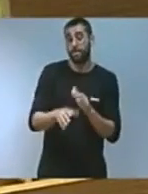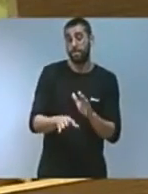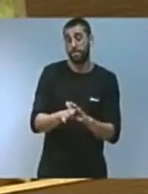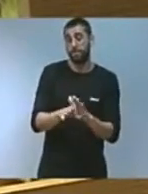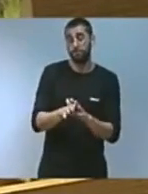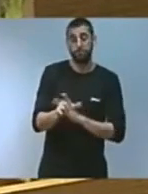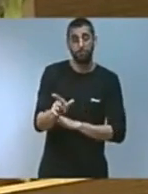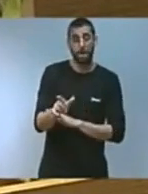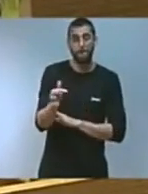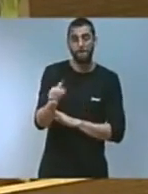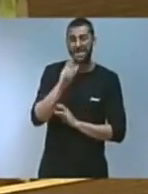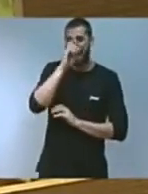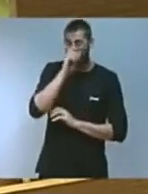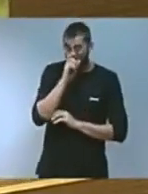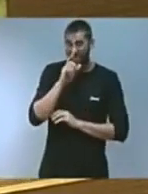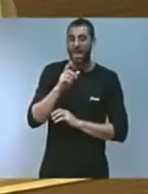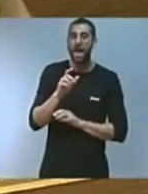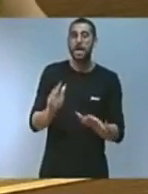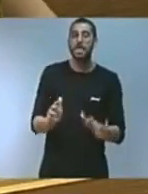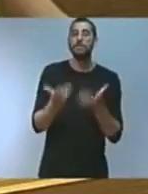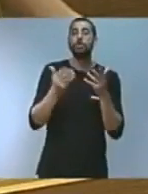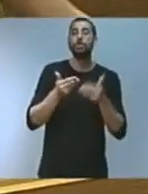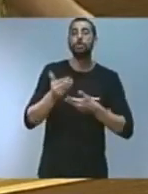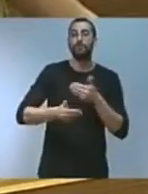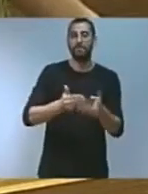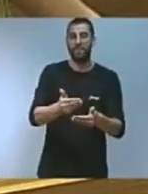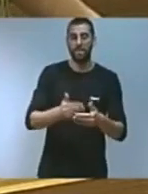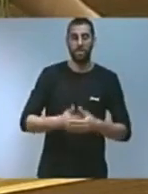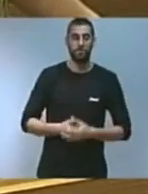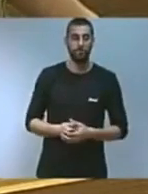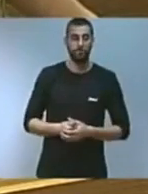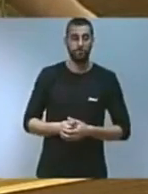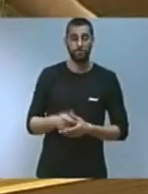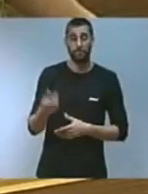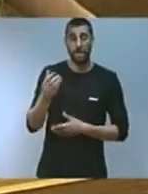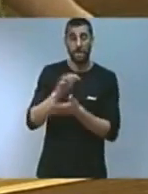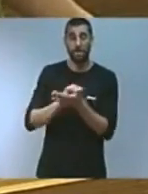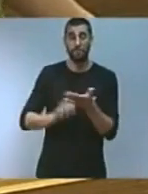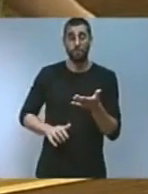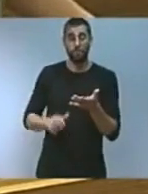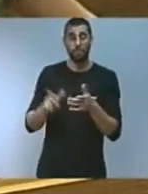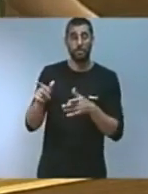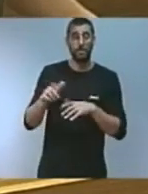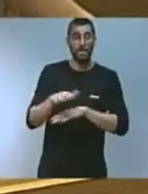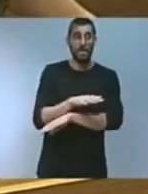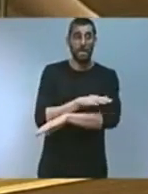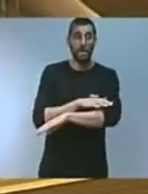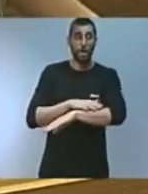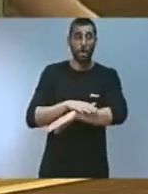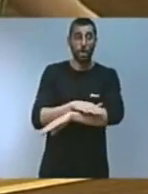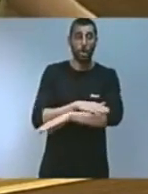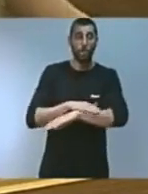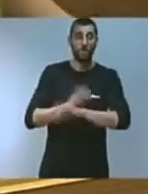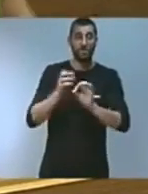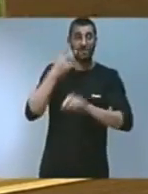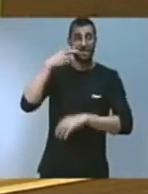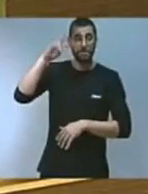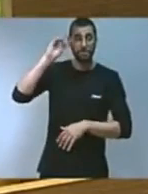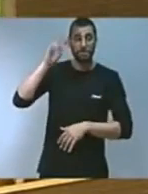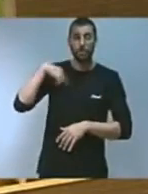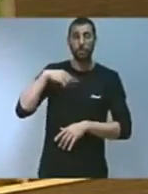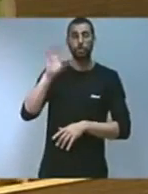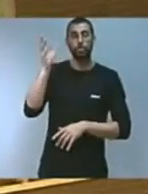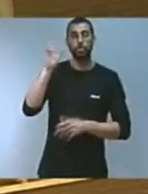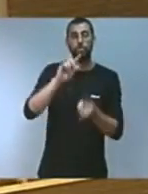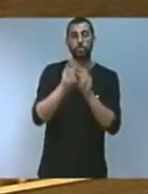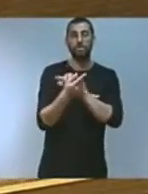pròpia supervivència. Tal com reflecteix l'últim informe del grup intergovernamental d'experts sobre el canvi climàtic, l'escalfament